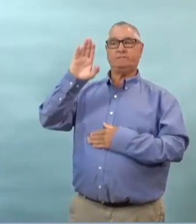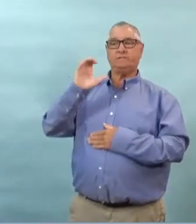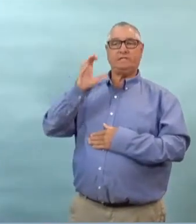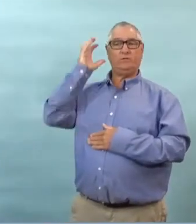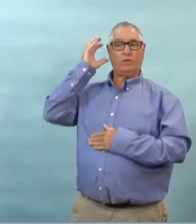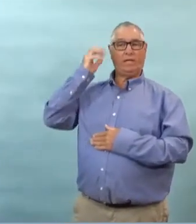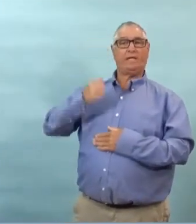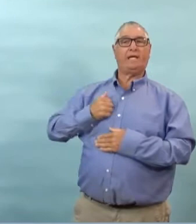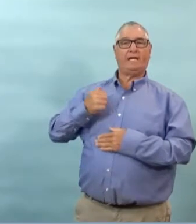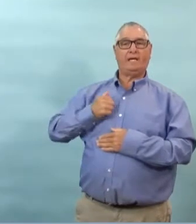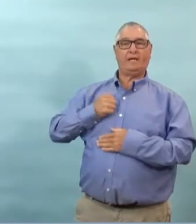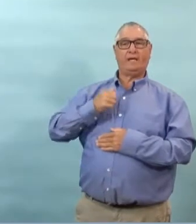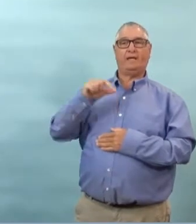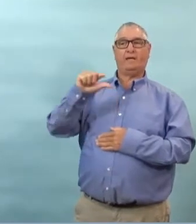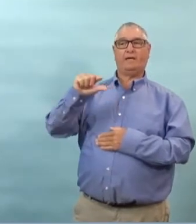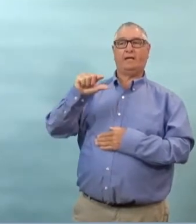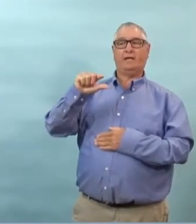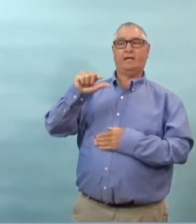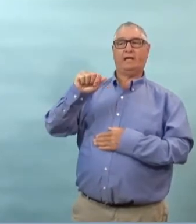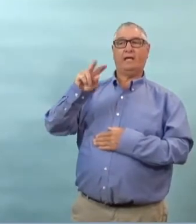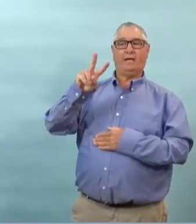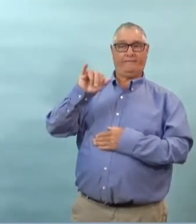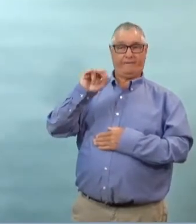cbc radio canada gaven